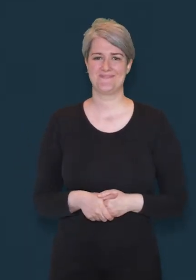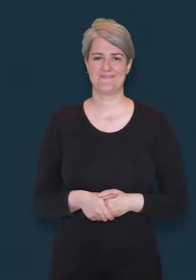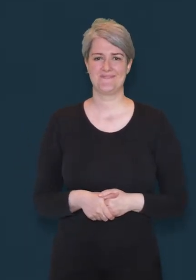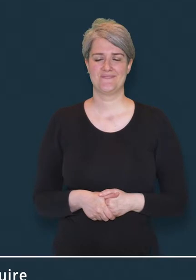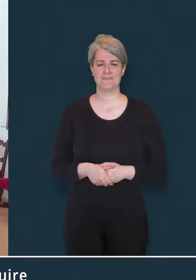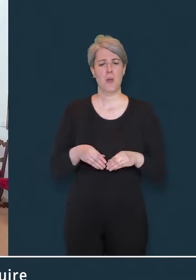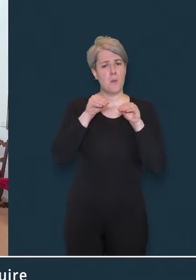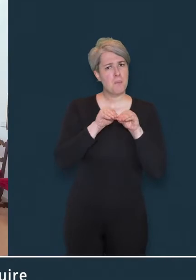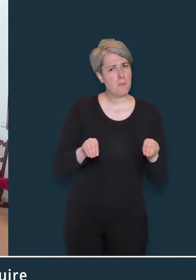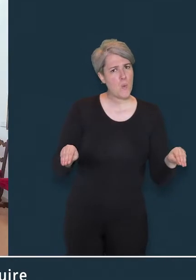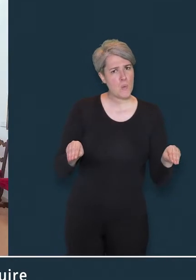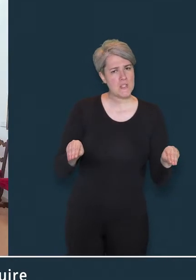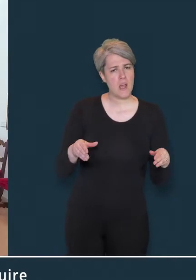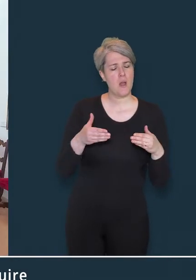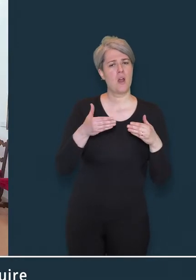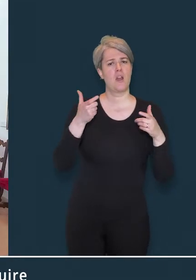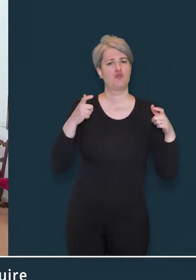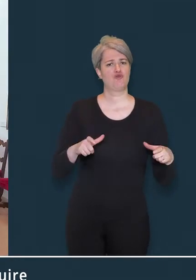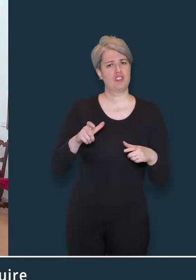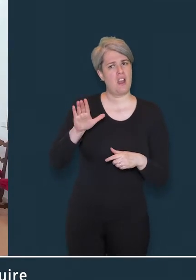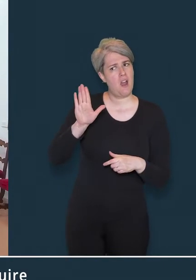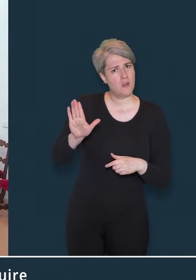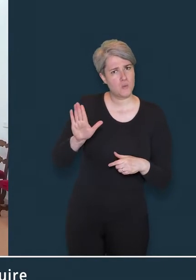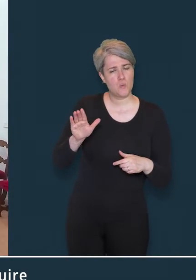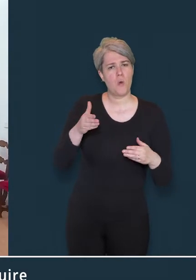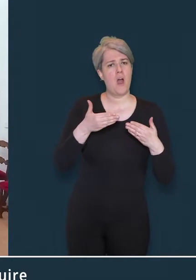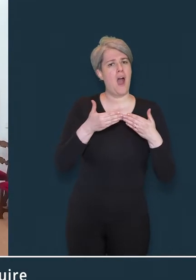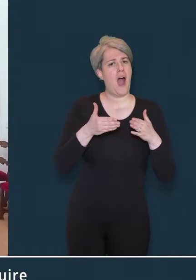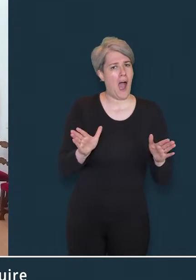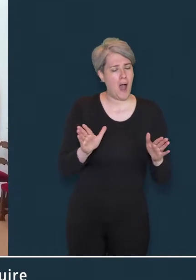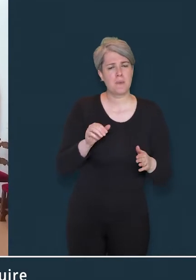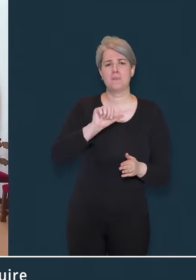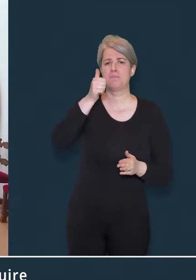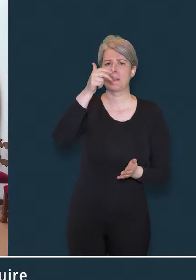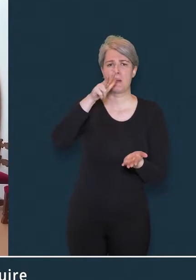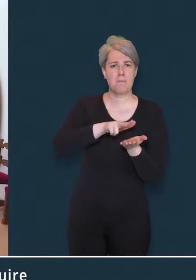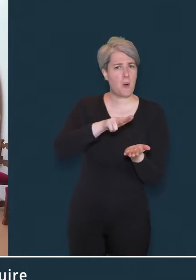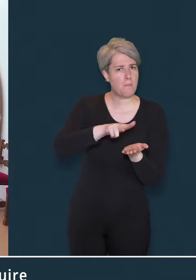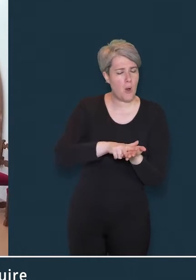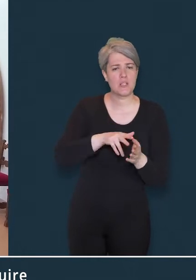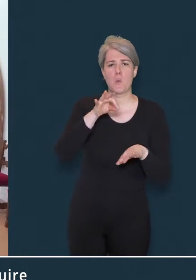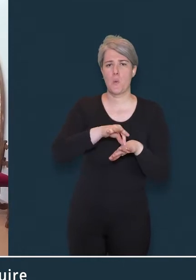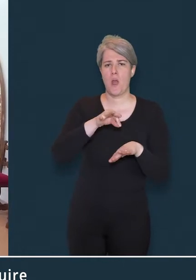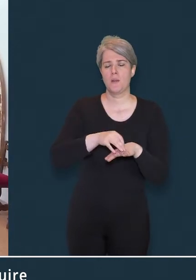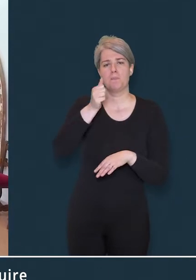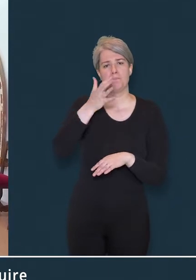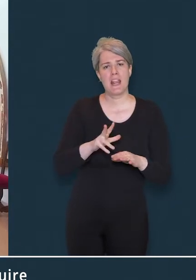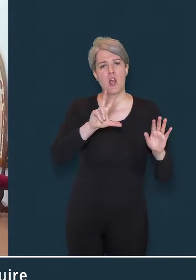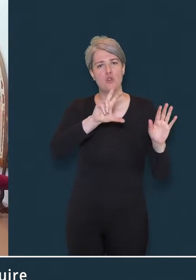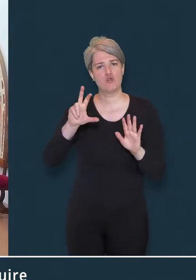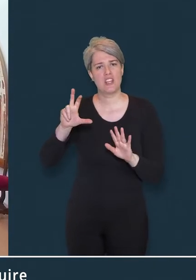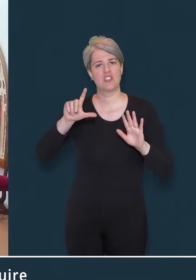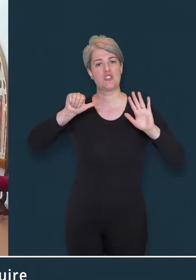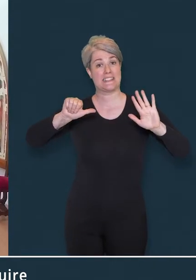La prima proposta di istituire il museo cittadino risale al 1868